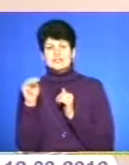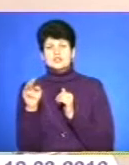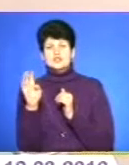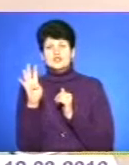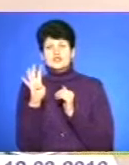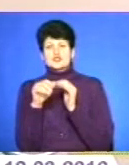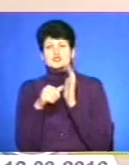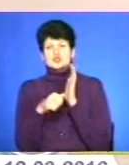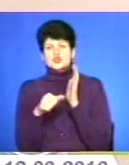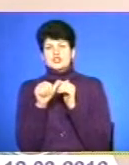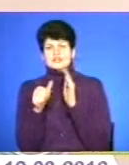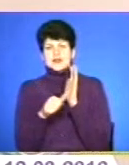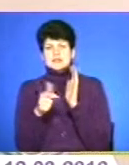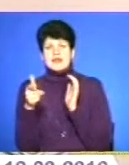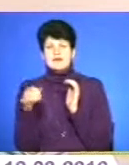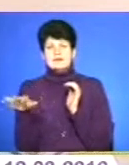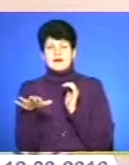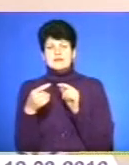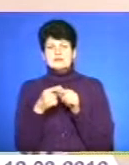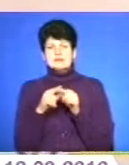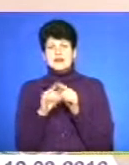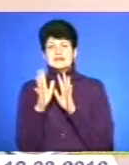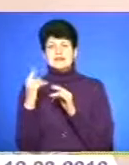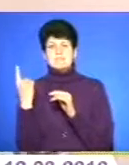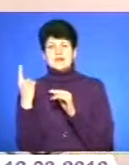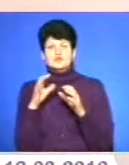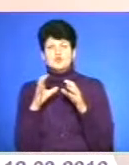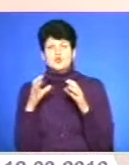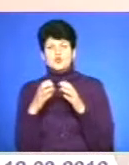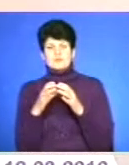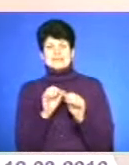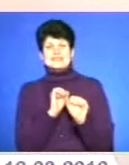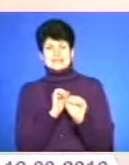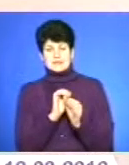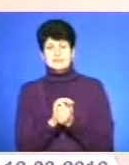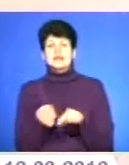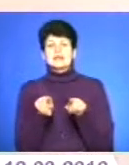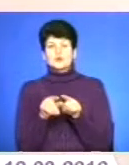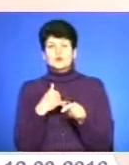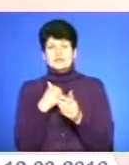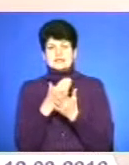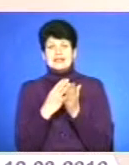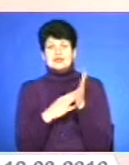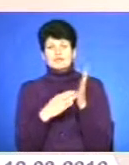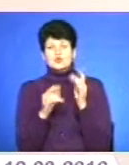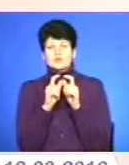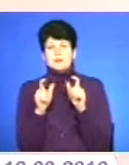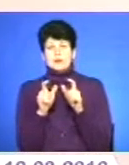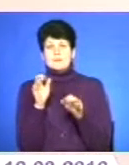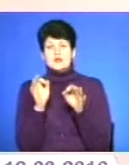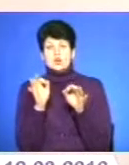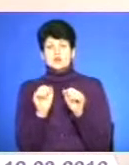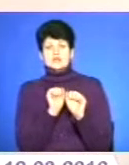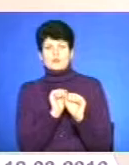гектарів. Це ліси першої групи, захисні. Також в нас є 90 об'єктів природозаповідного